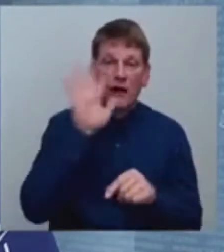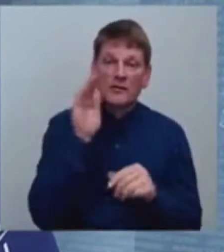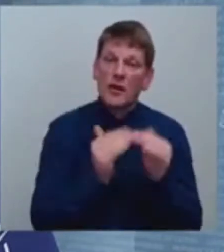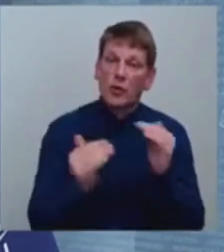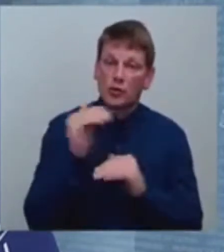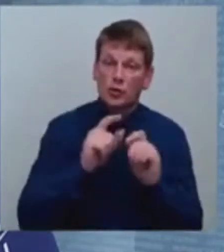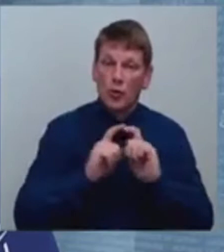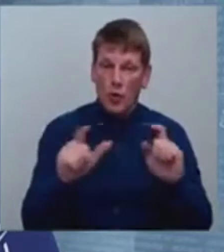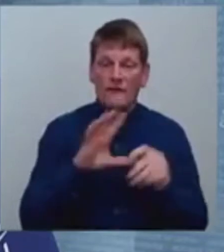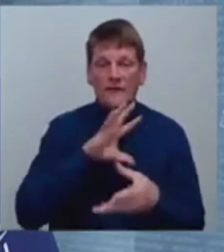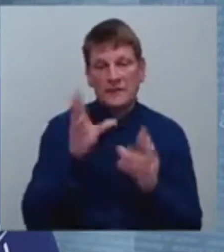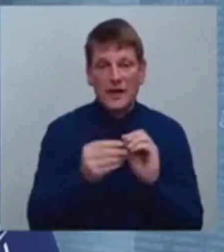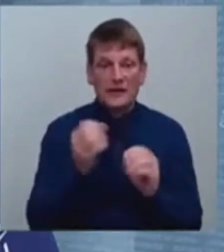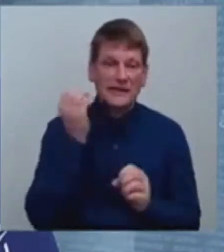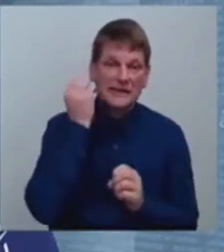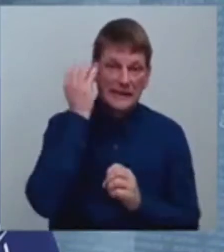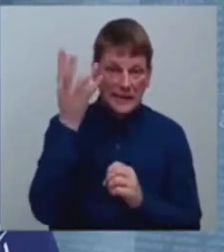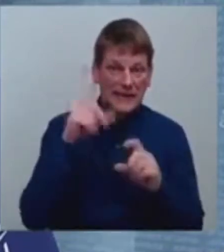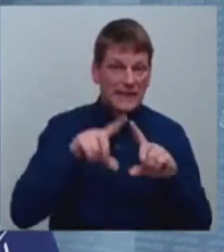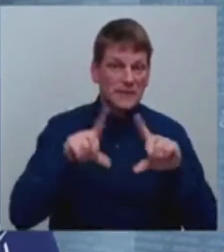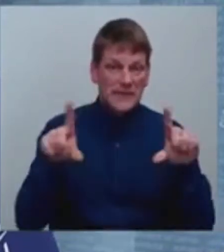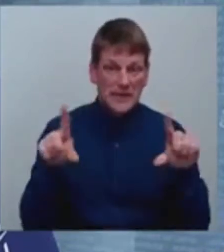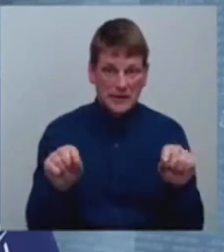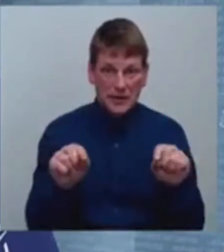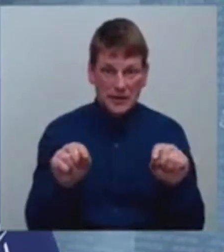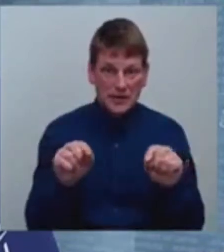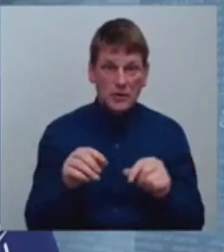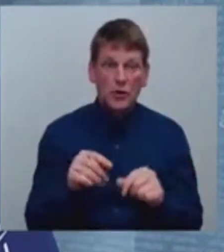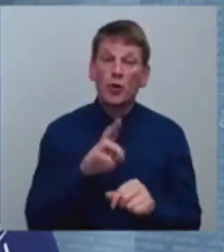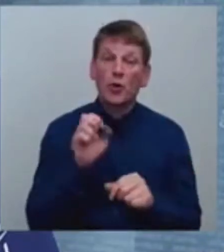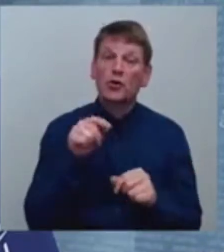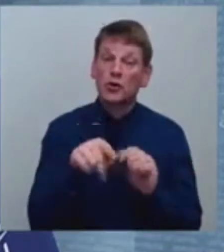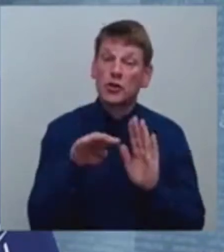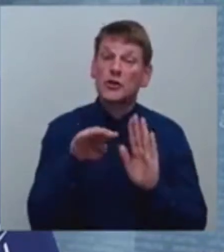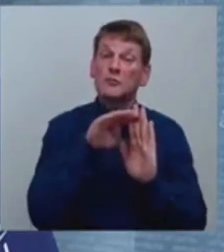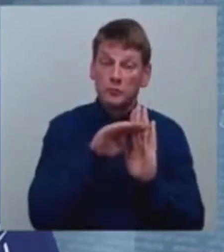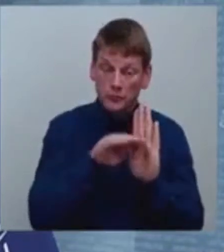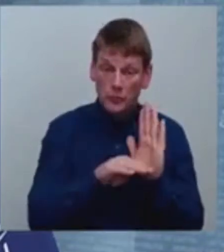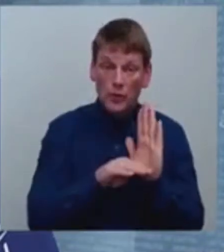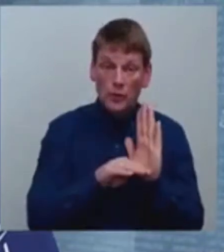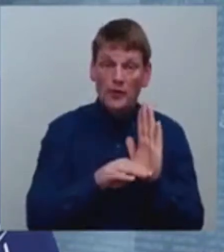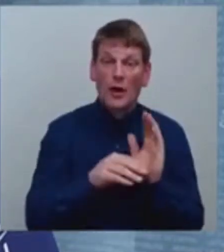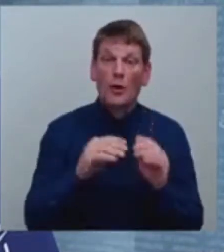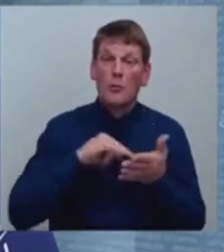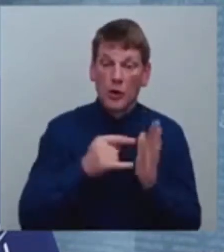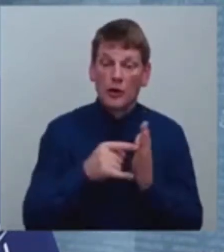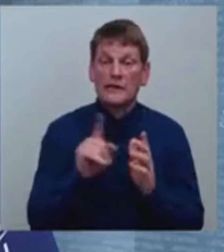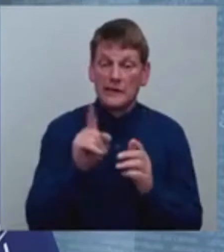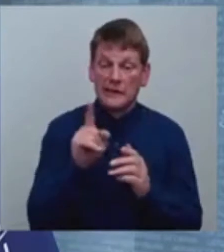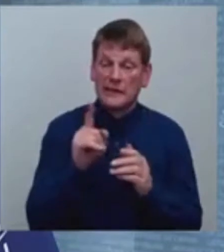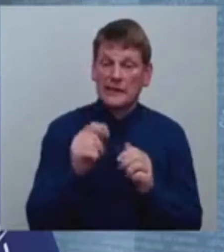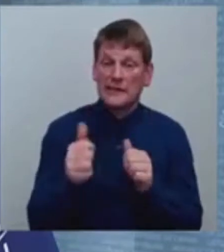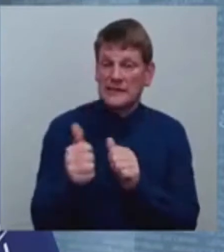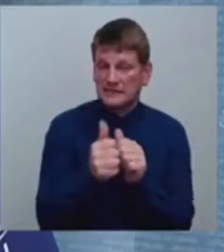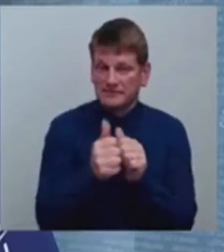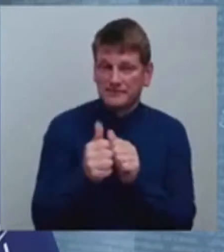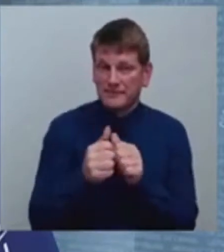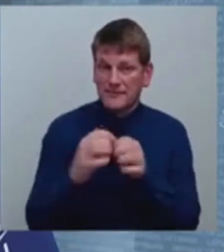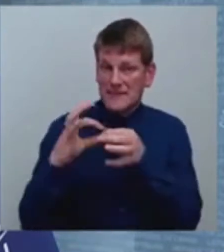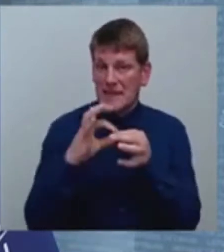vispārējās izglītības iestādēs. Šis noteikuma projekts ir tapis ciešā saistībā ar